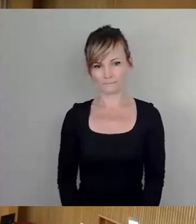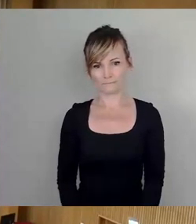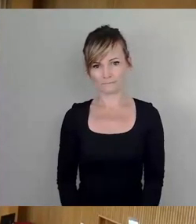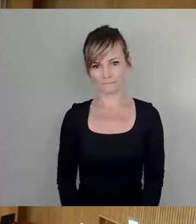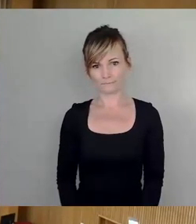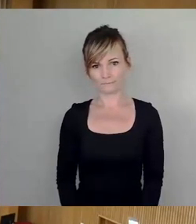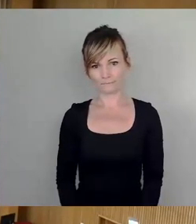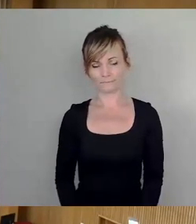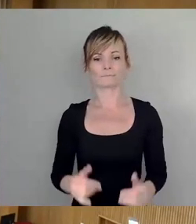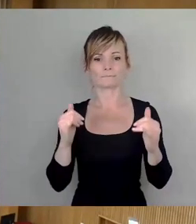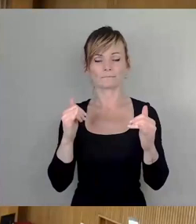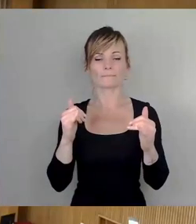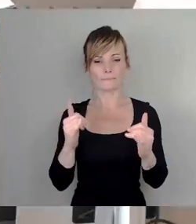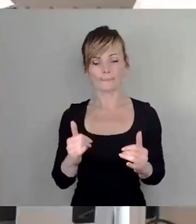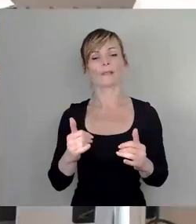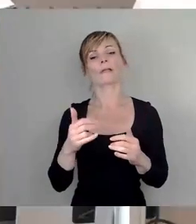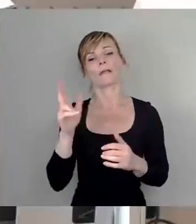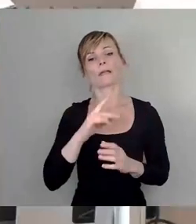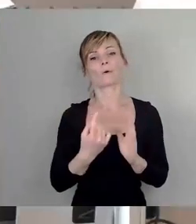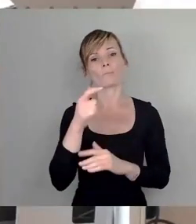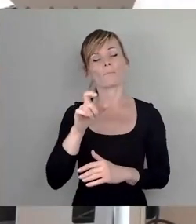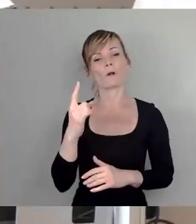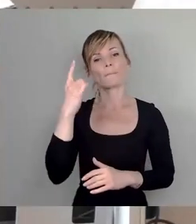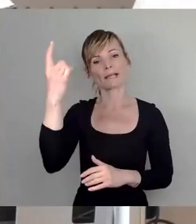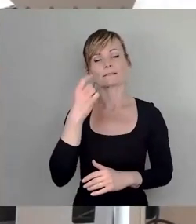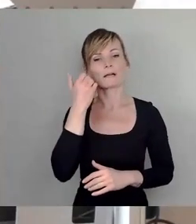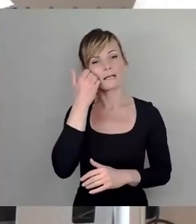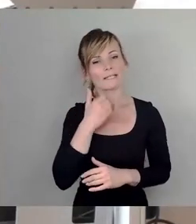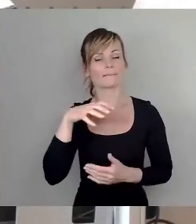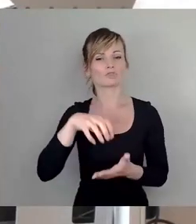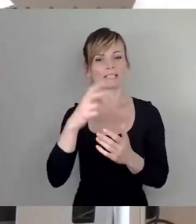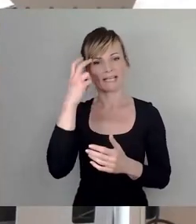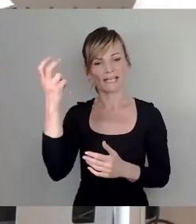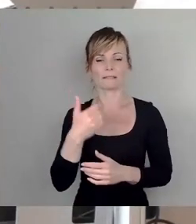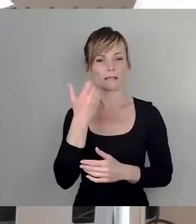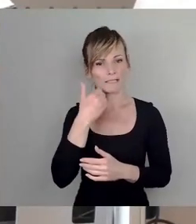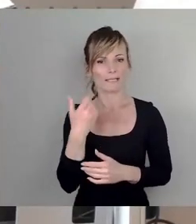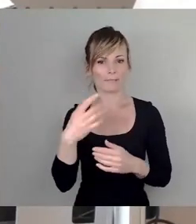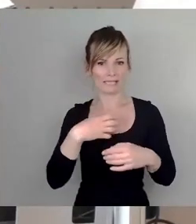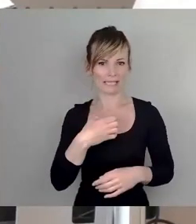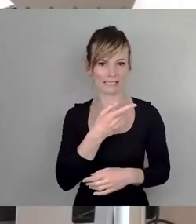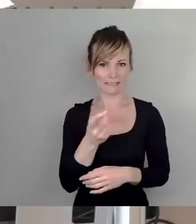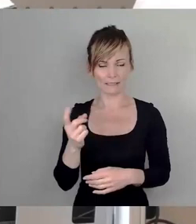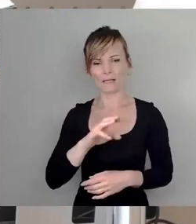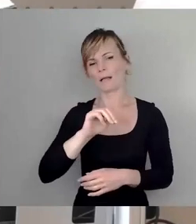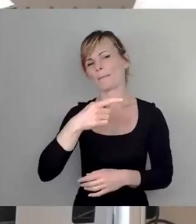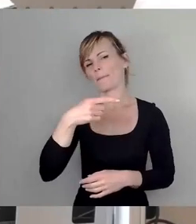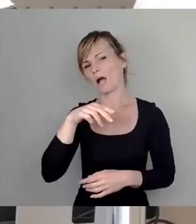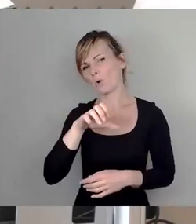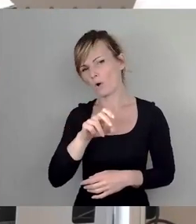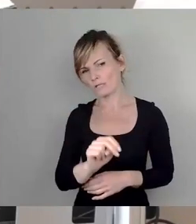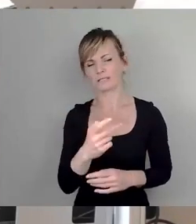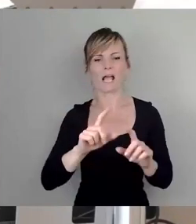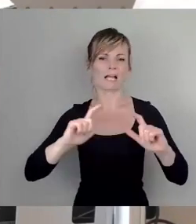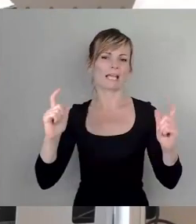Herr Oberbürgermeister, verehrte Stadträte, liebe Dresdner. Die Margon-Arena, eine nicht enden wollende Geschichte von Pleiten, Pech und Pan.